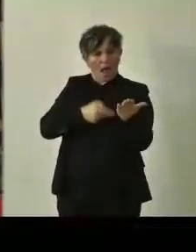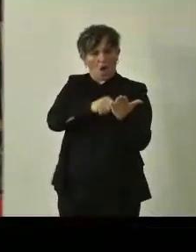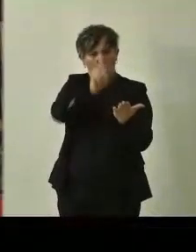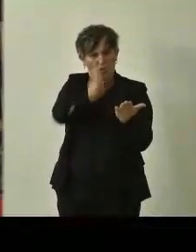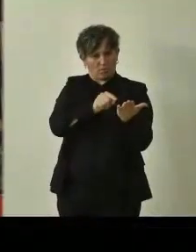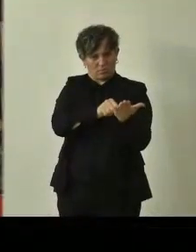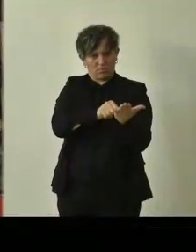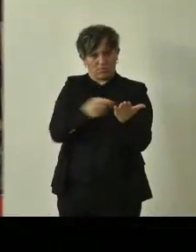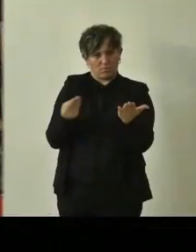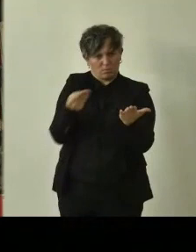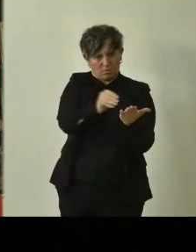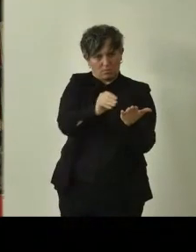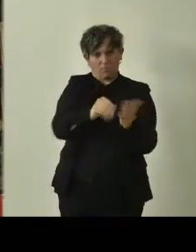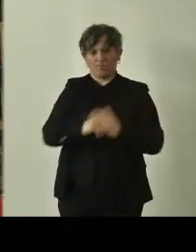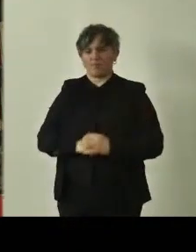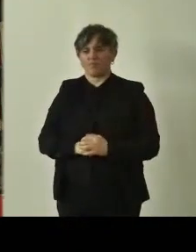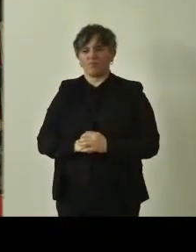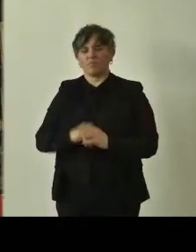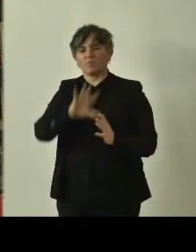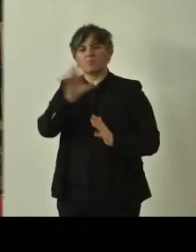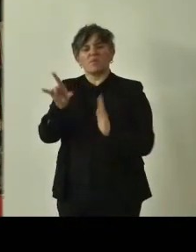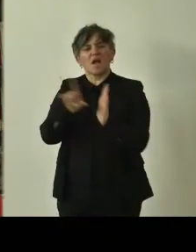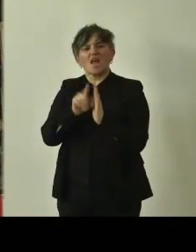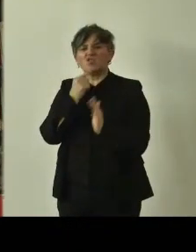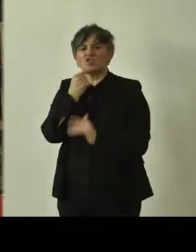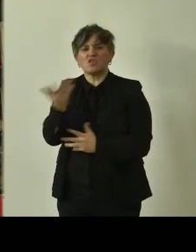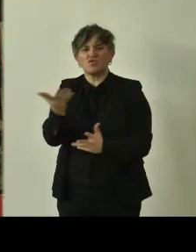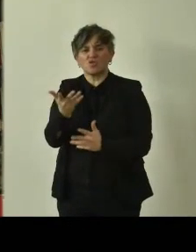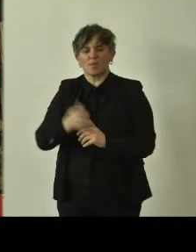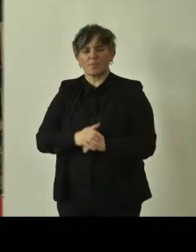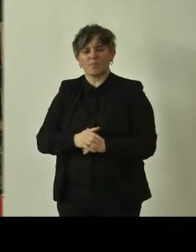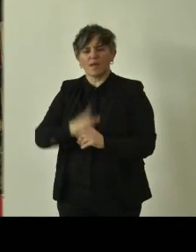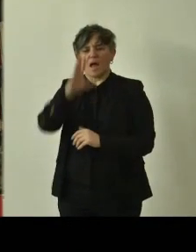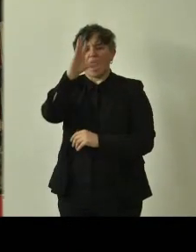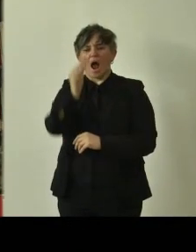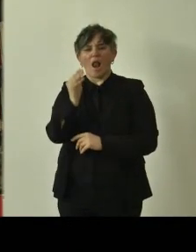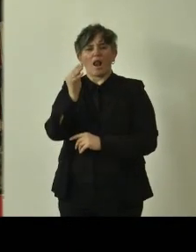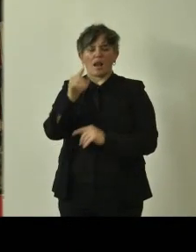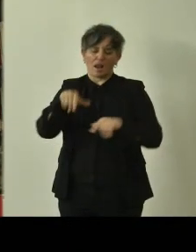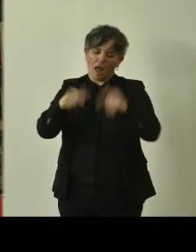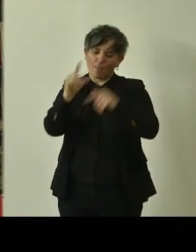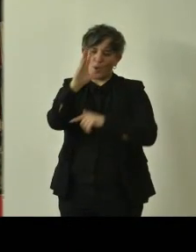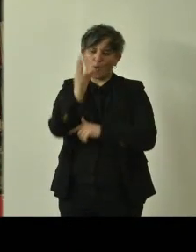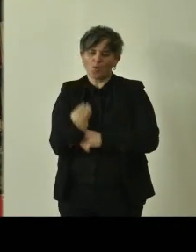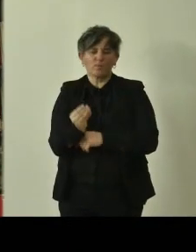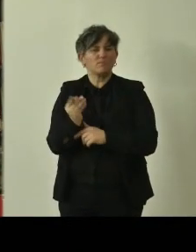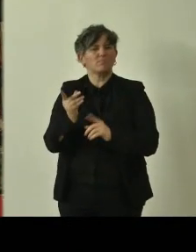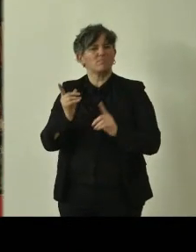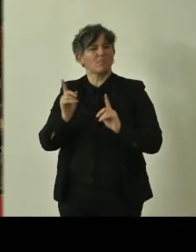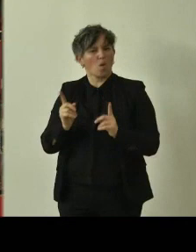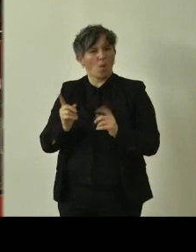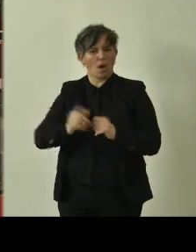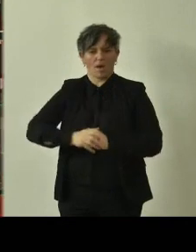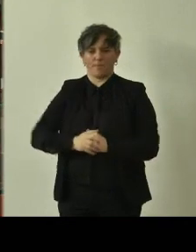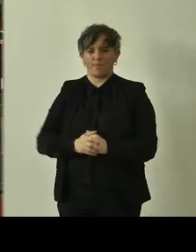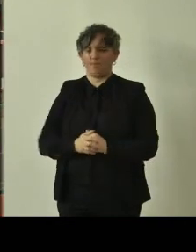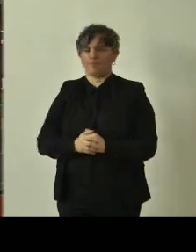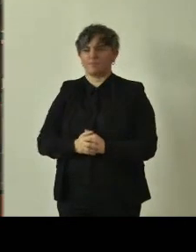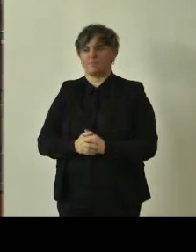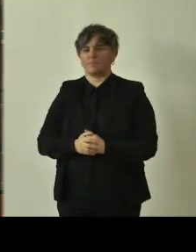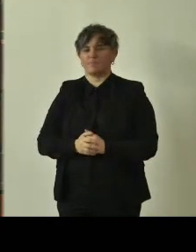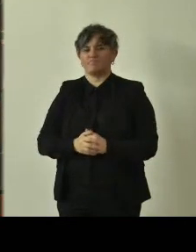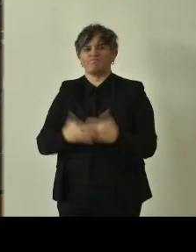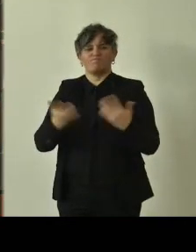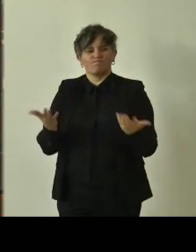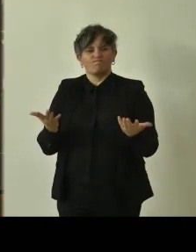Oppure, dice la legge ancora, sono monumentali quegli esemplari che mostrino un particolare pregio